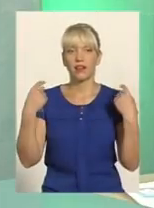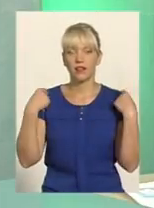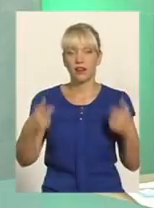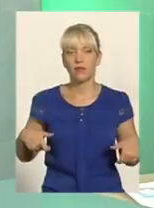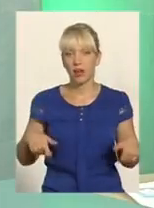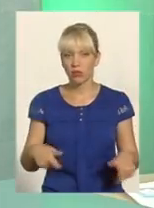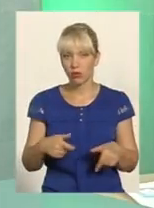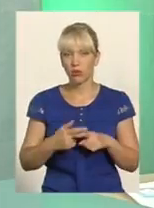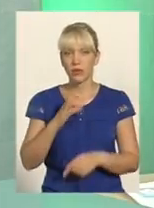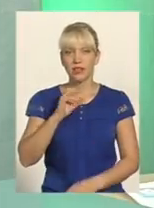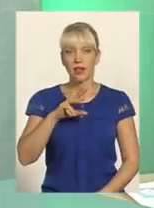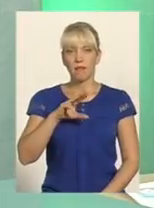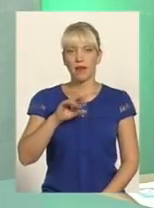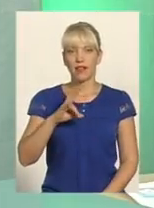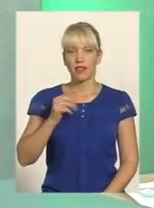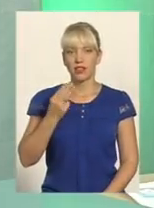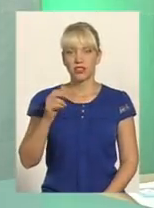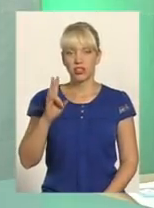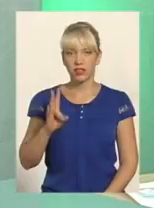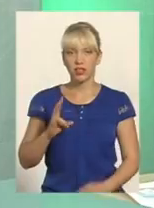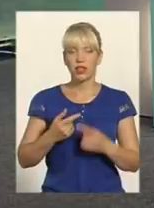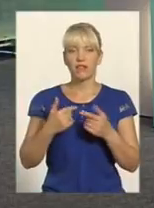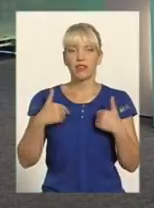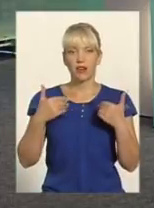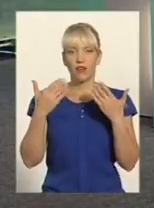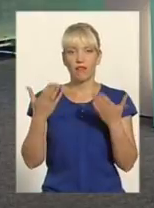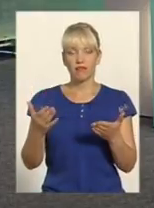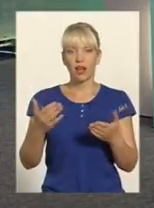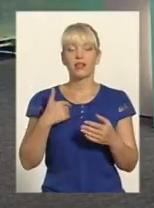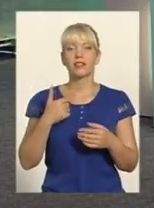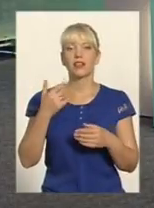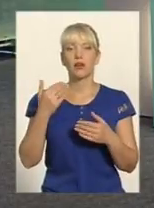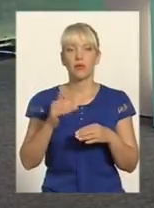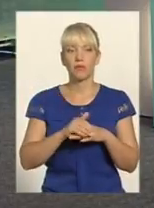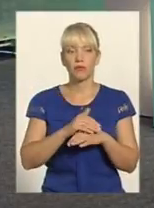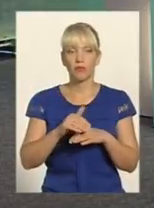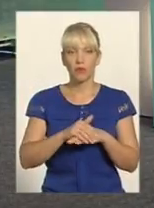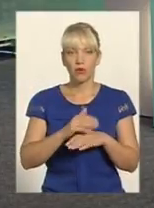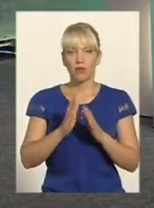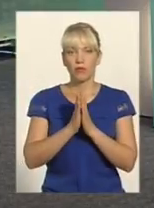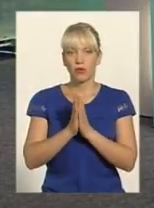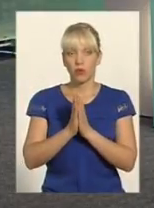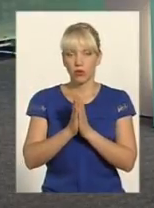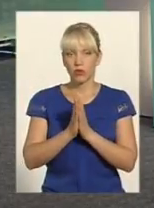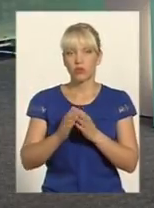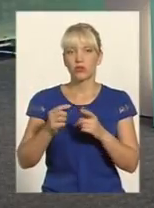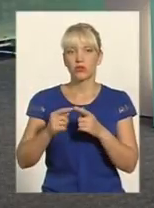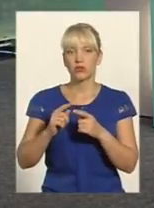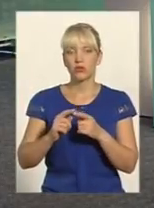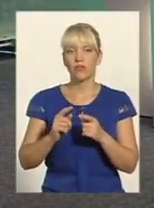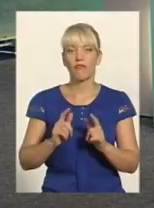Семенишиним Вітаю вас, пане Миколе, в нашій студії І насамперед, прошу вас трошки ввести в курс наших